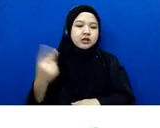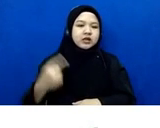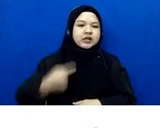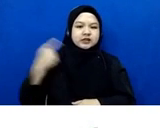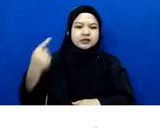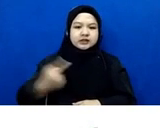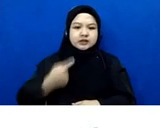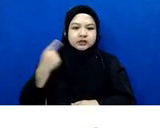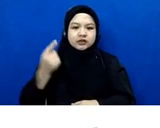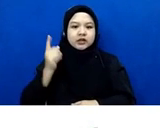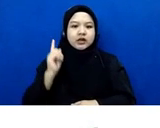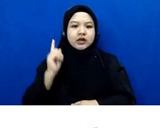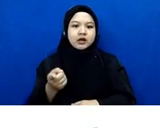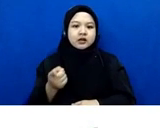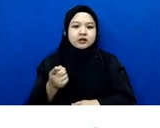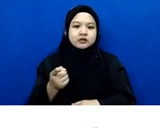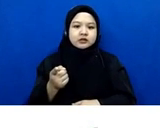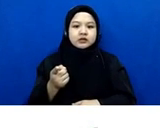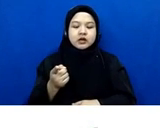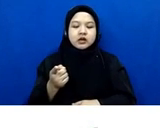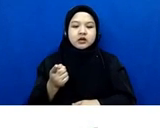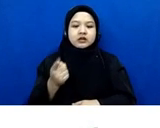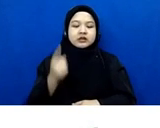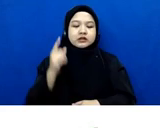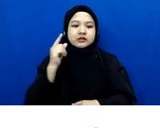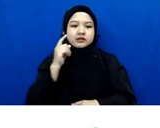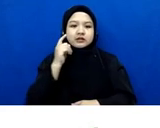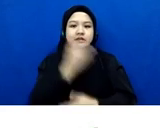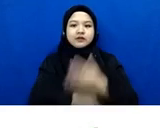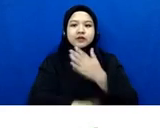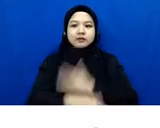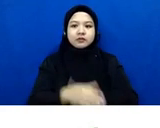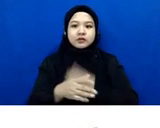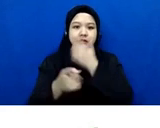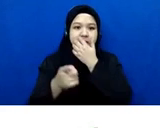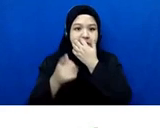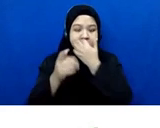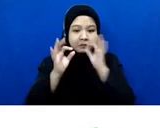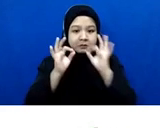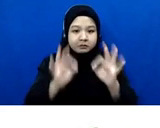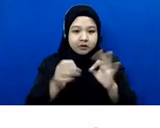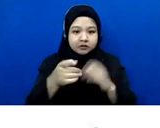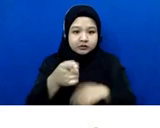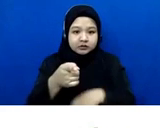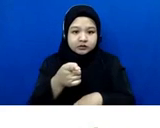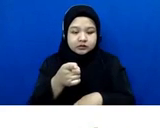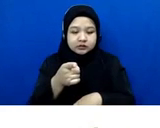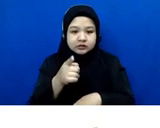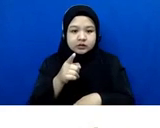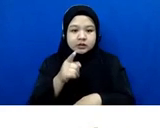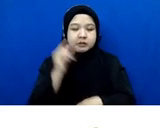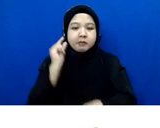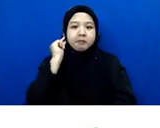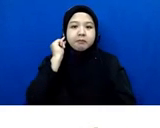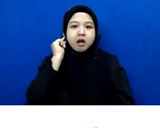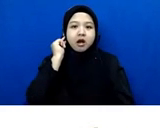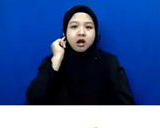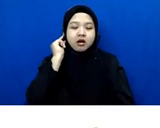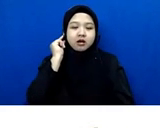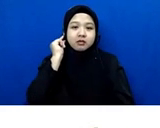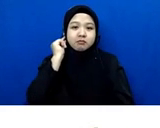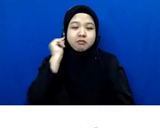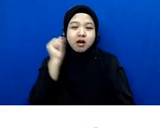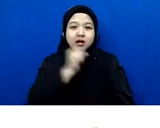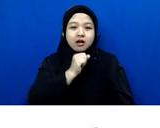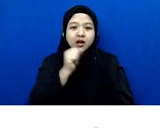dialami oleh sahabat defable nah ini pas banget mbak liraka kekerasan